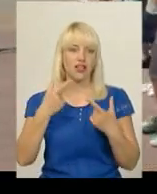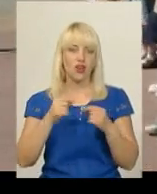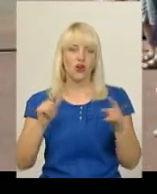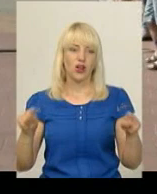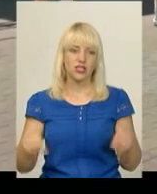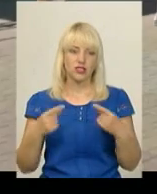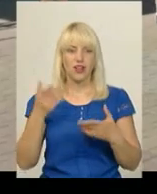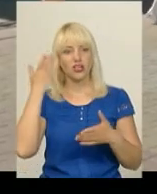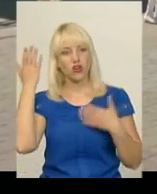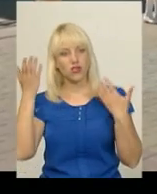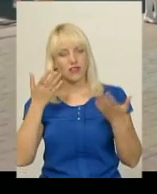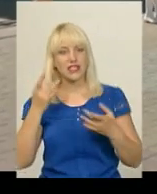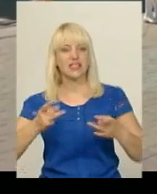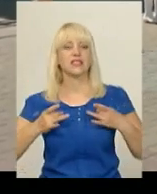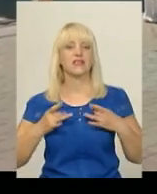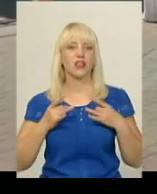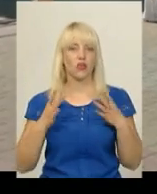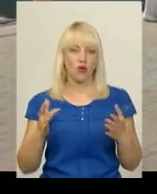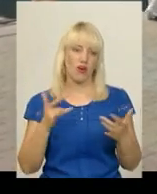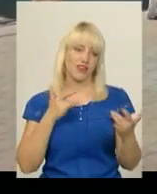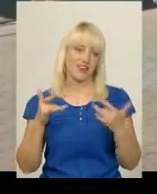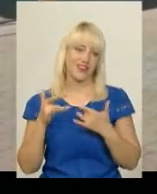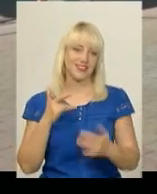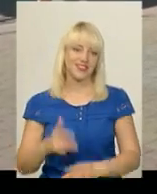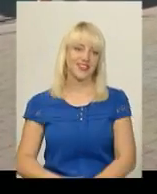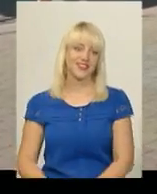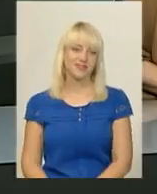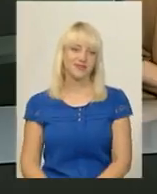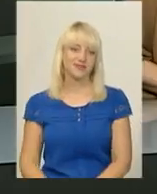святковий концерт. Ірина Аріон, Юрій Чорний. Новини Поділля. Центр.